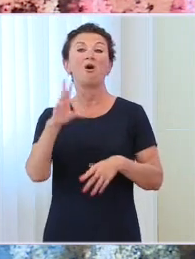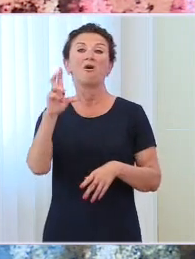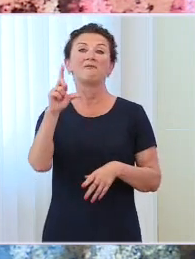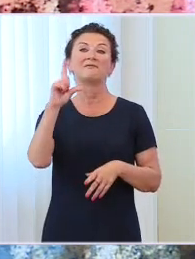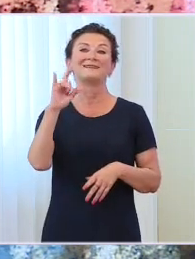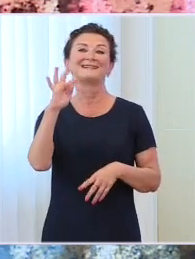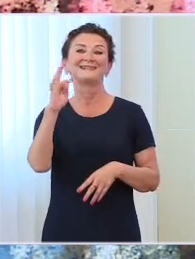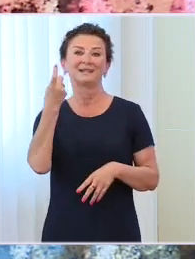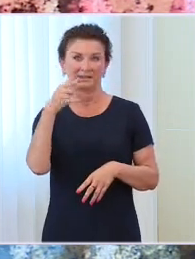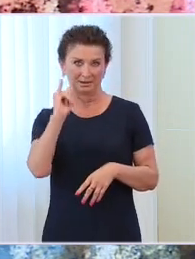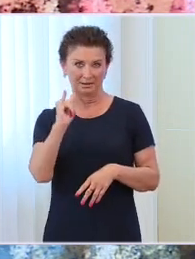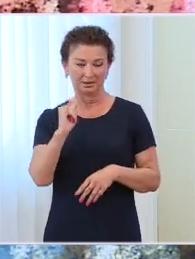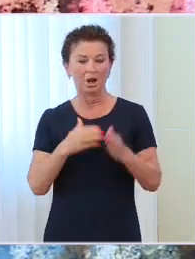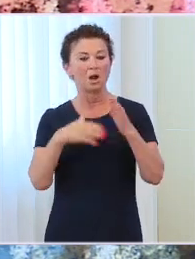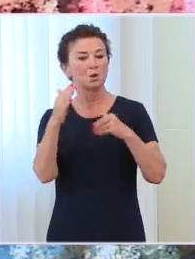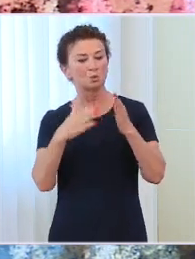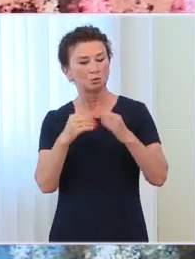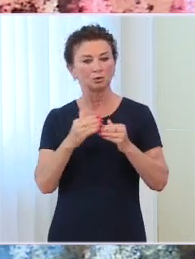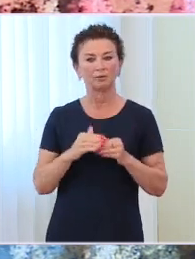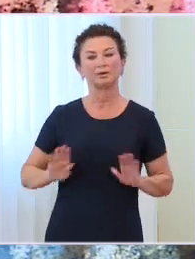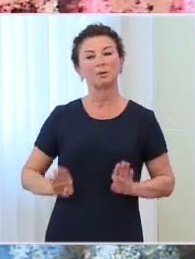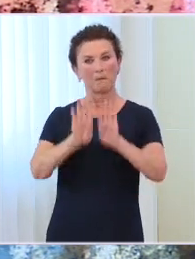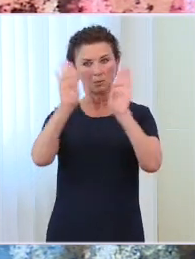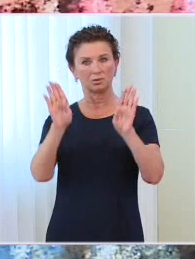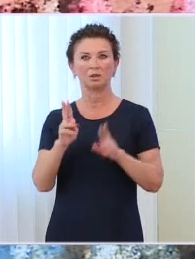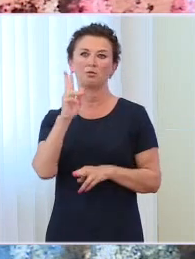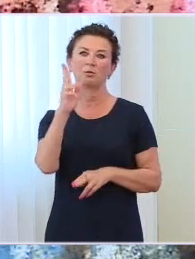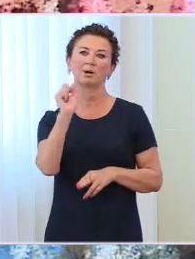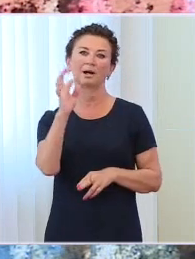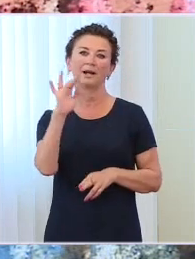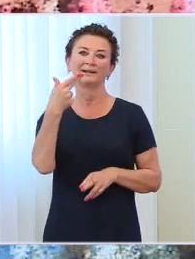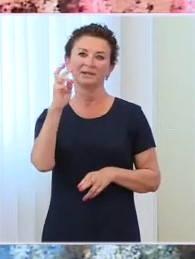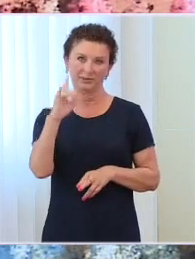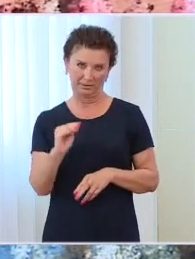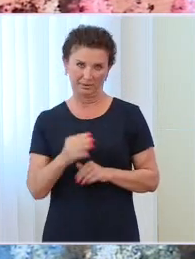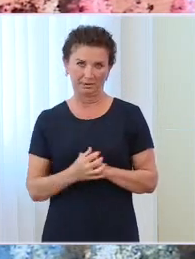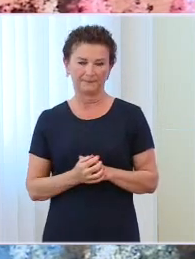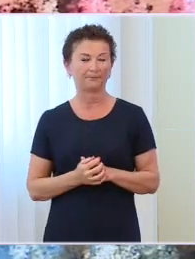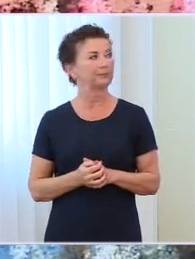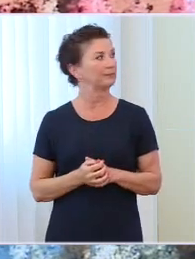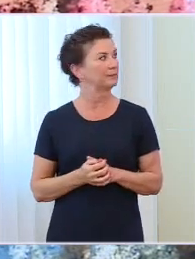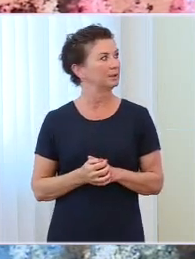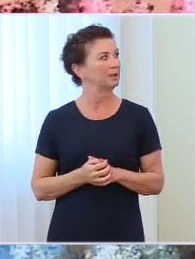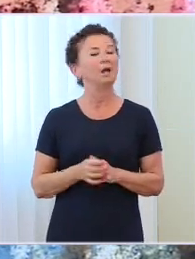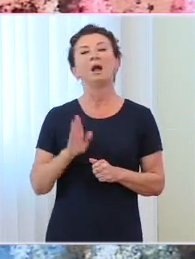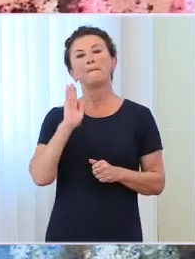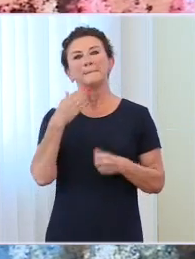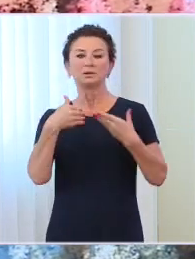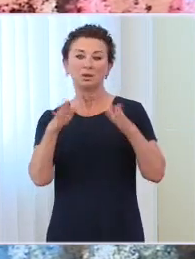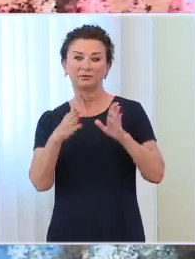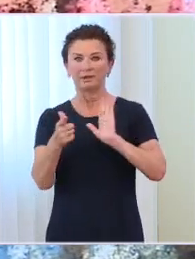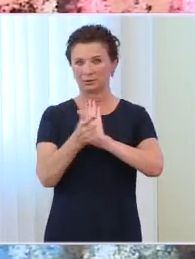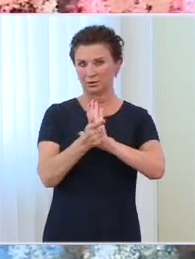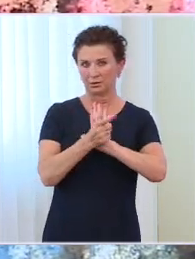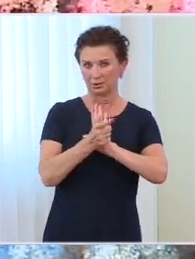muzeum nastąpi 17 września. Chcę Państwa poinformować, że pani premier zgodziła się otworzyć wtedy to muzeum. Myślę, że to będzie